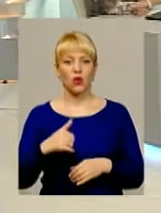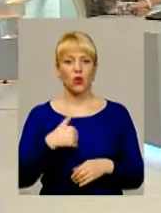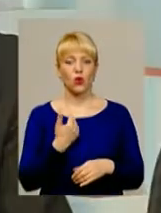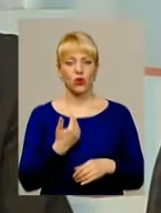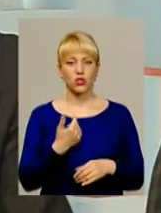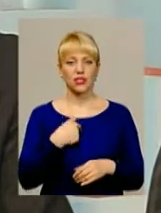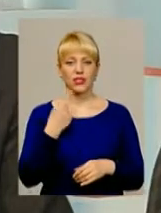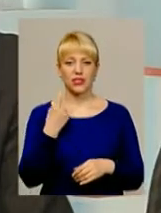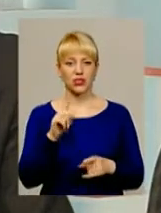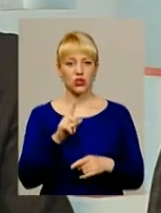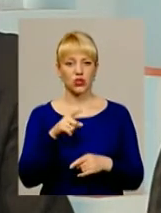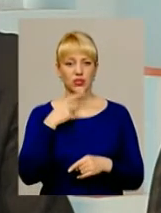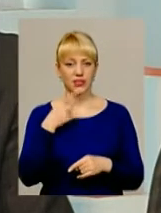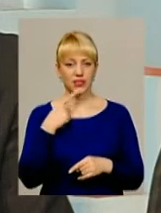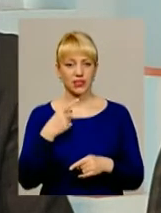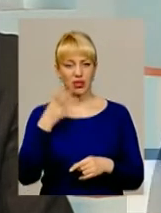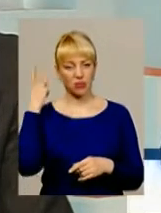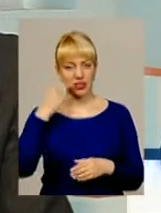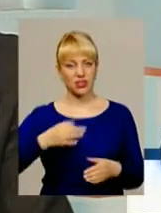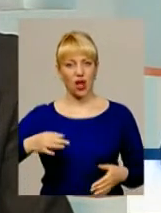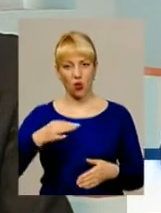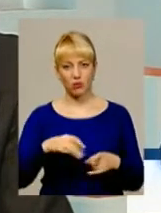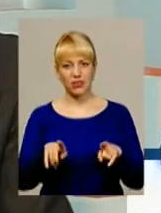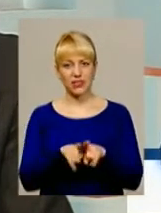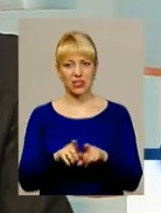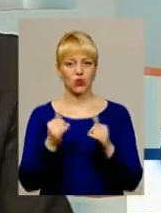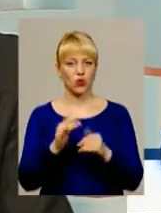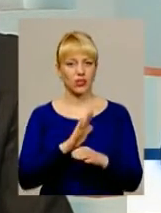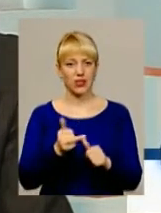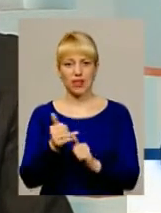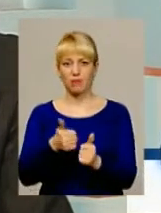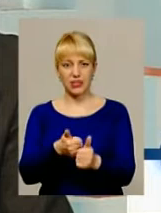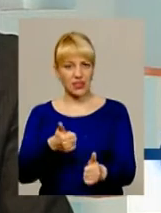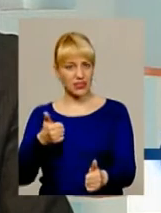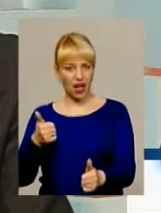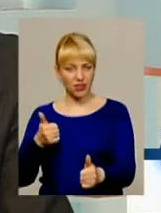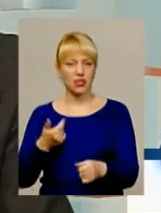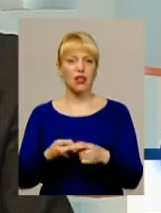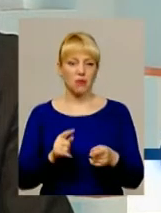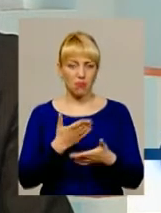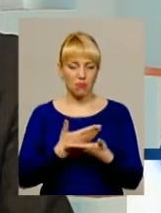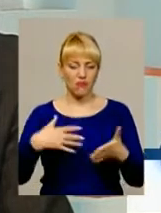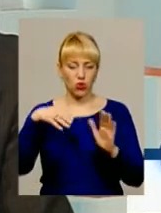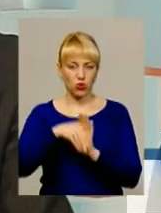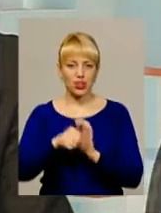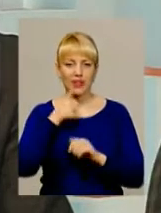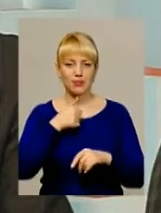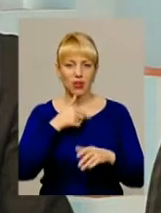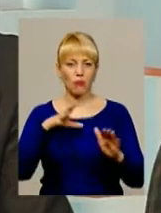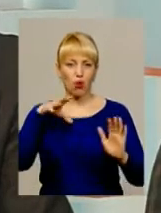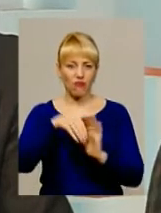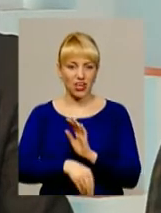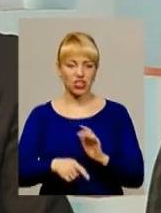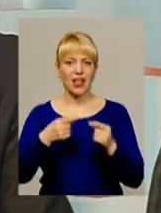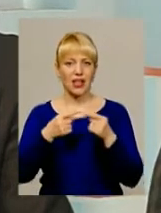єдине, що Хмельницька область теж сьогодні не пасе задніх, ми включені в експеримент по впровадженню